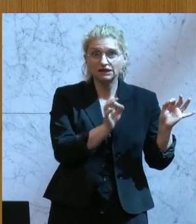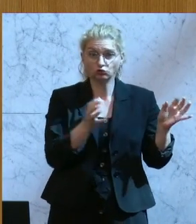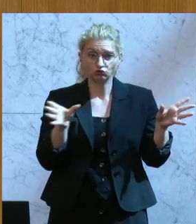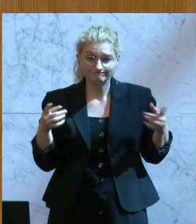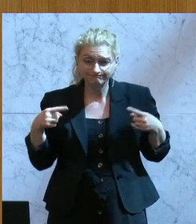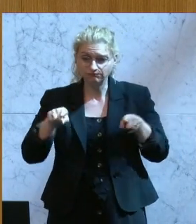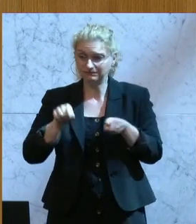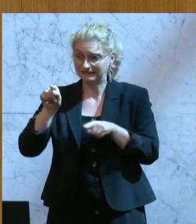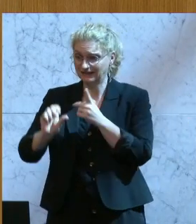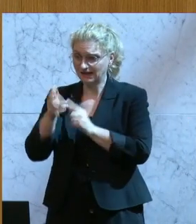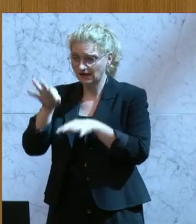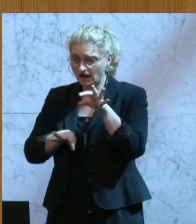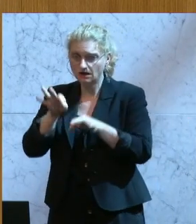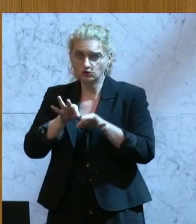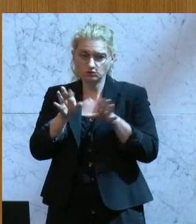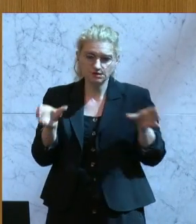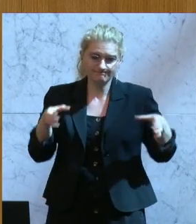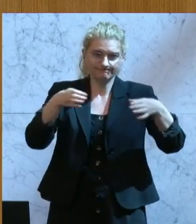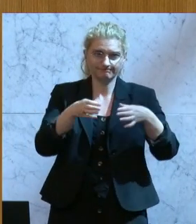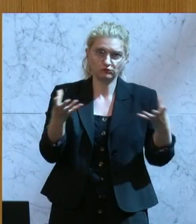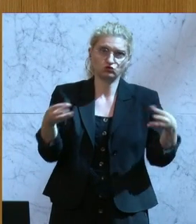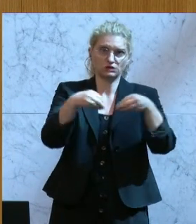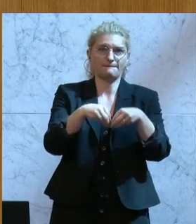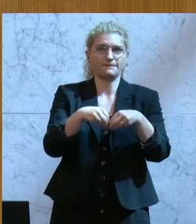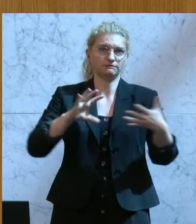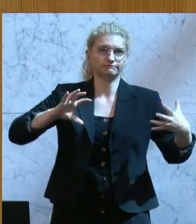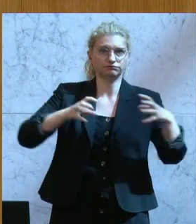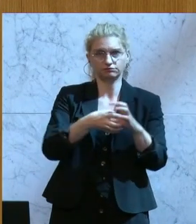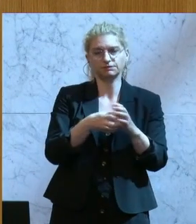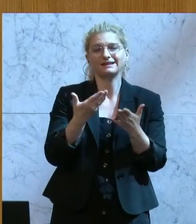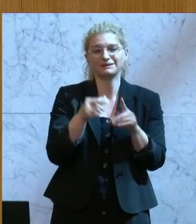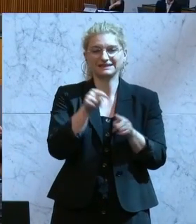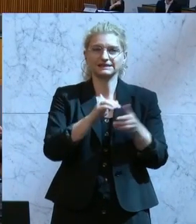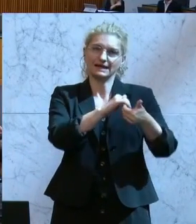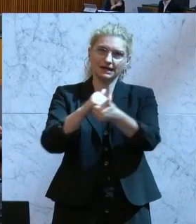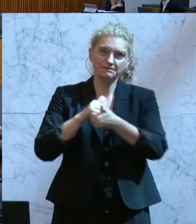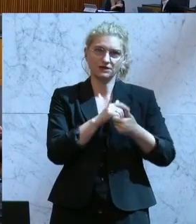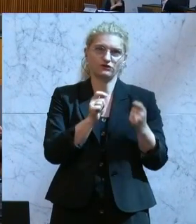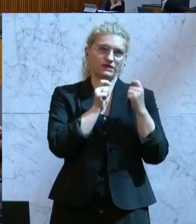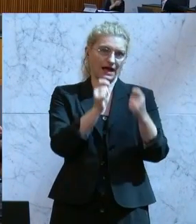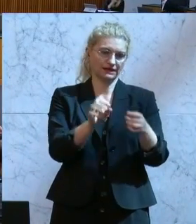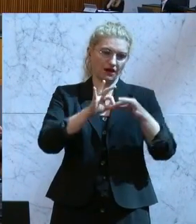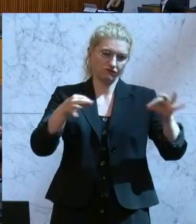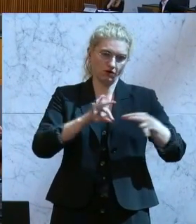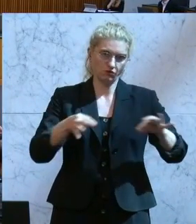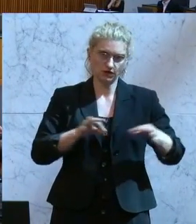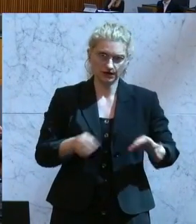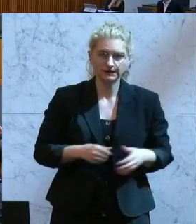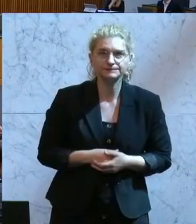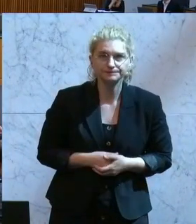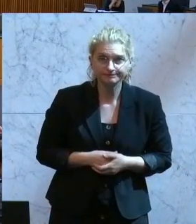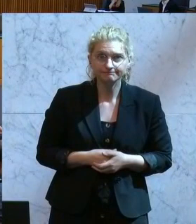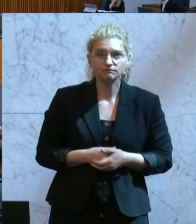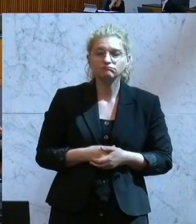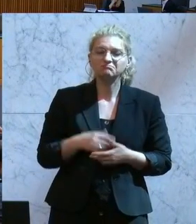und der ersten Analyse, die es hier auch im Ministerium gibt, zusammenzufassen, um hier diesen gemeinschaftlichen Antrag zu formulieren. Was ist das